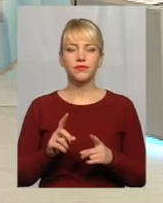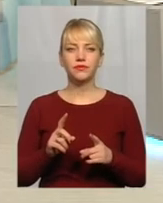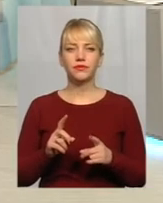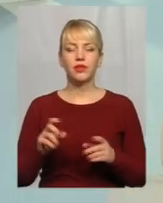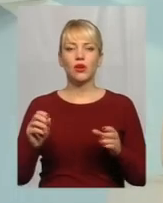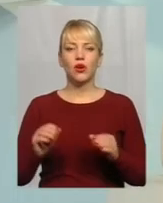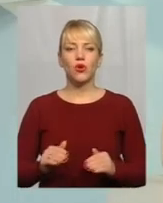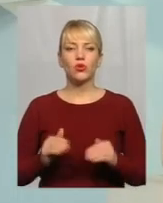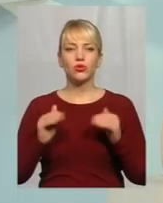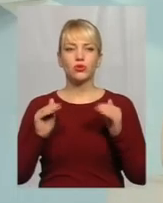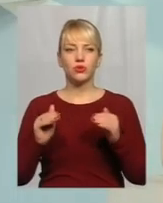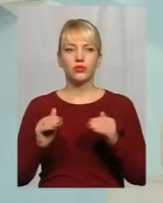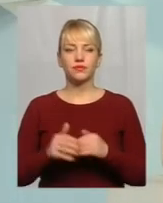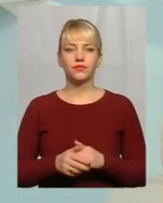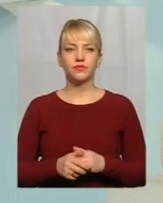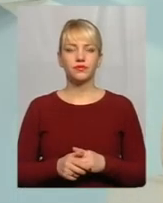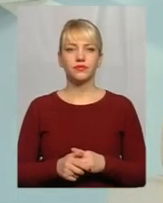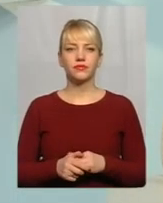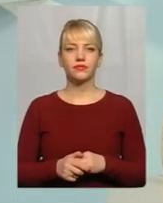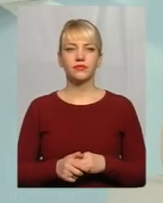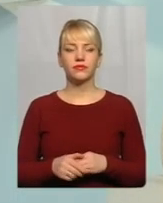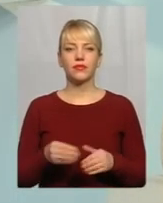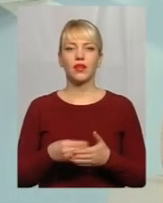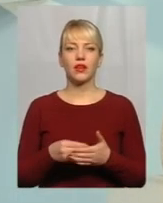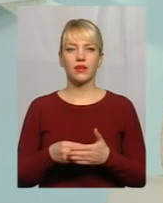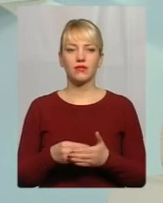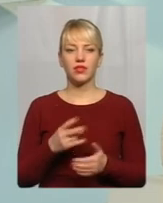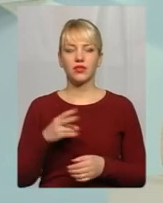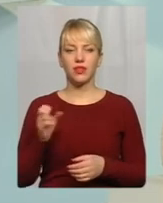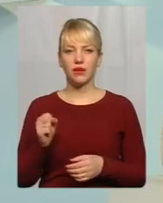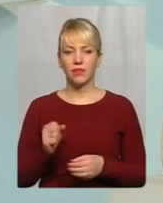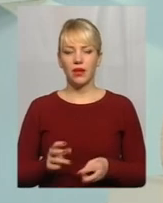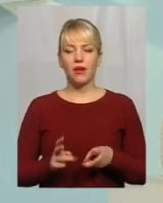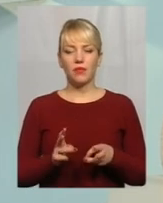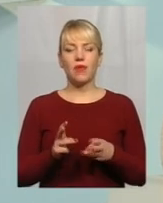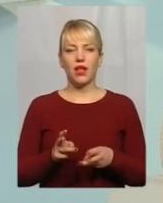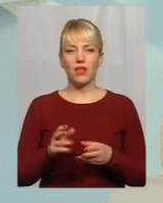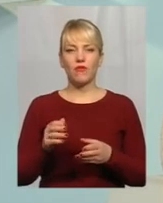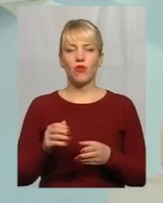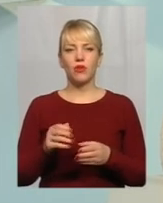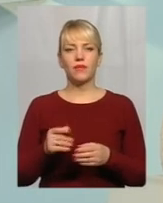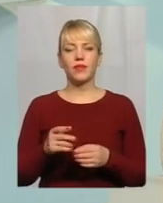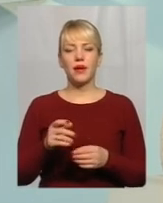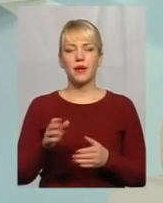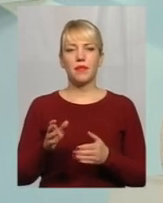тарифи на палово-мастильні матеріали,